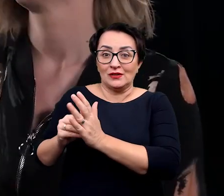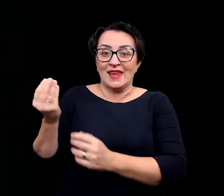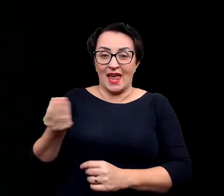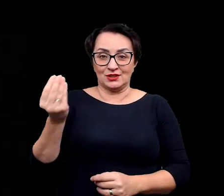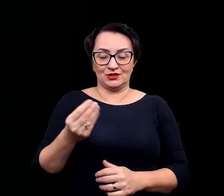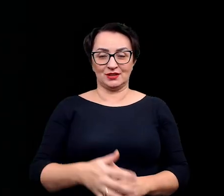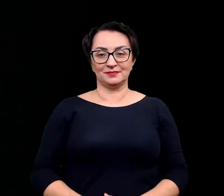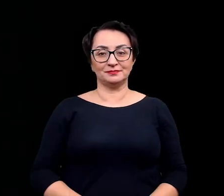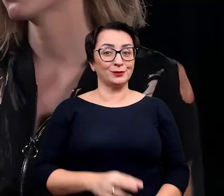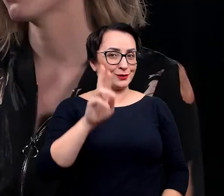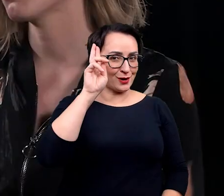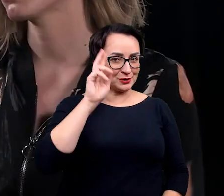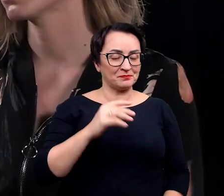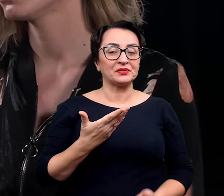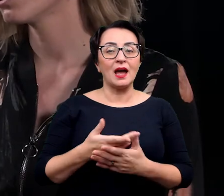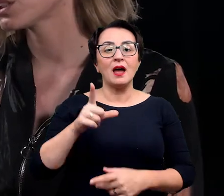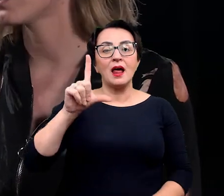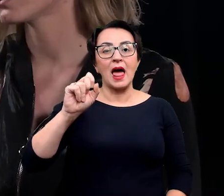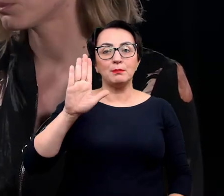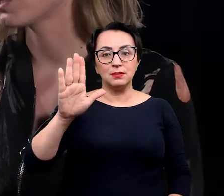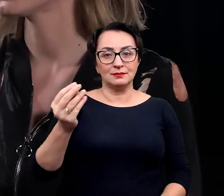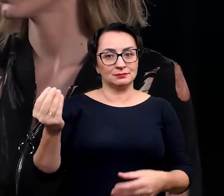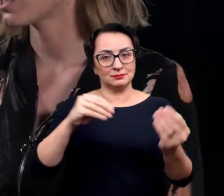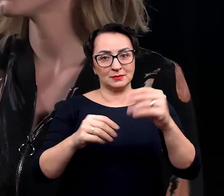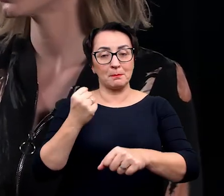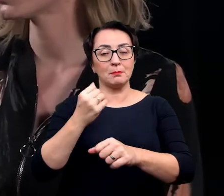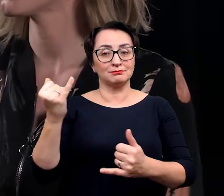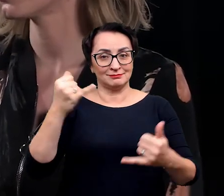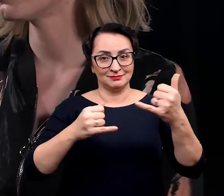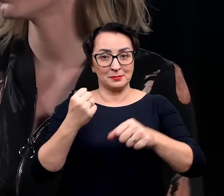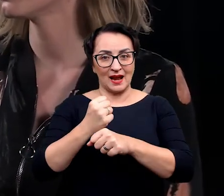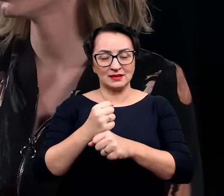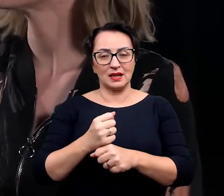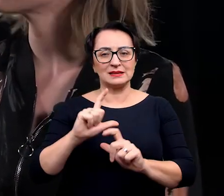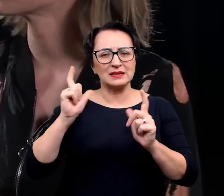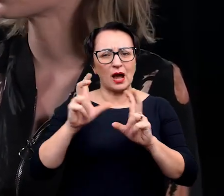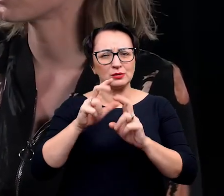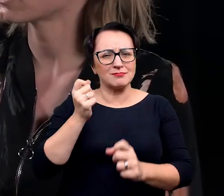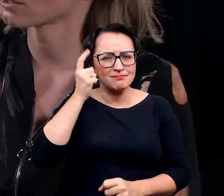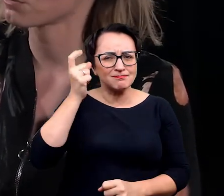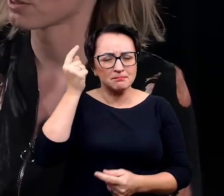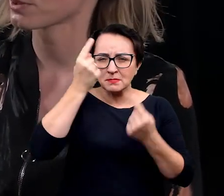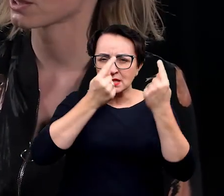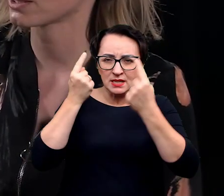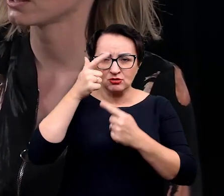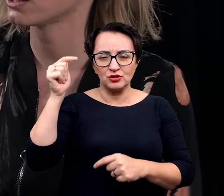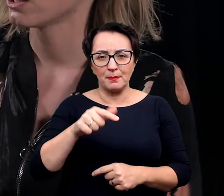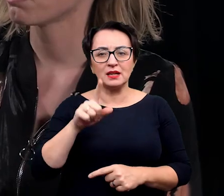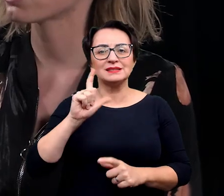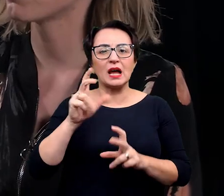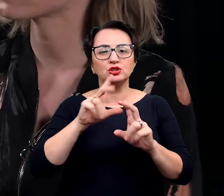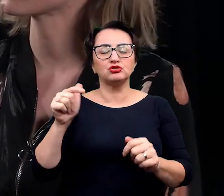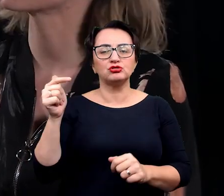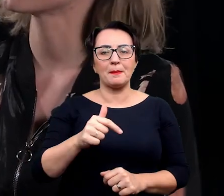Rozumiem. Więc praca w labie to jest nieustalna stymulacja. Cały czas trzeba kombinować i cały czas trzeba, tak jak mówiłam w prezentacji,